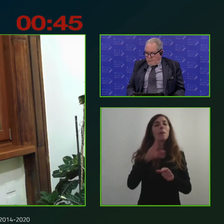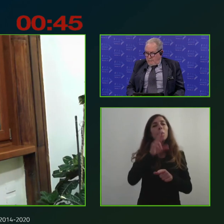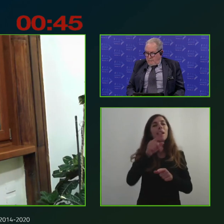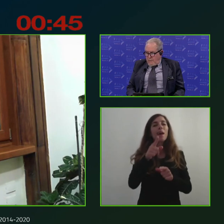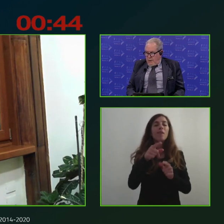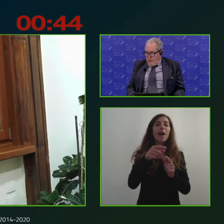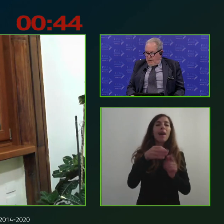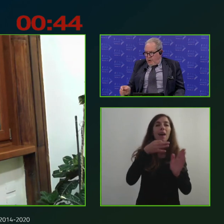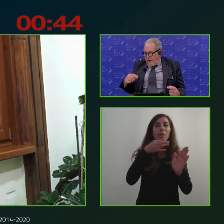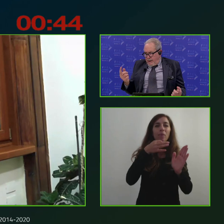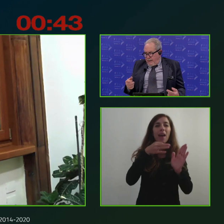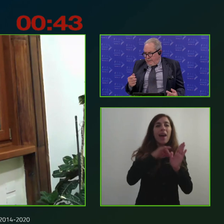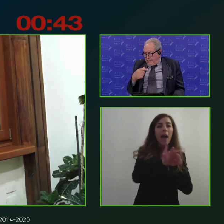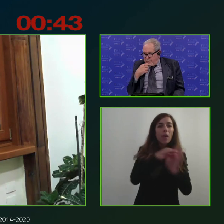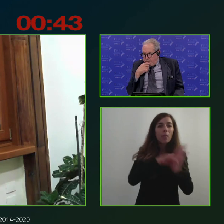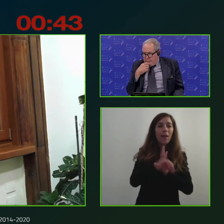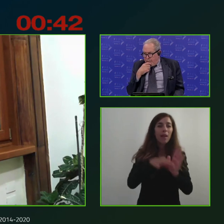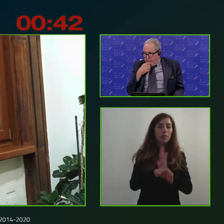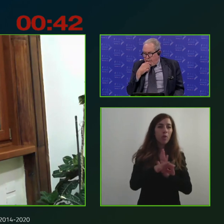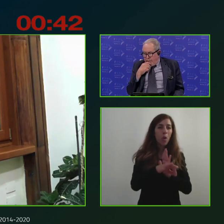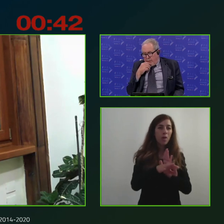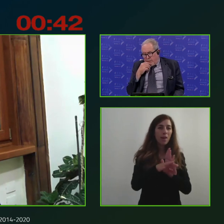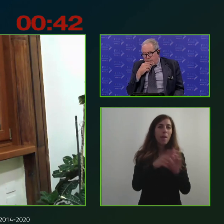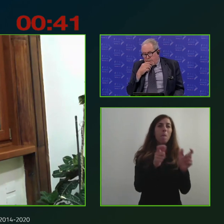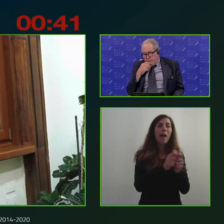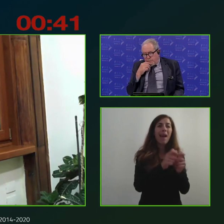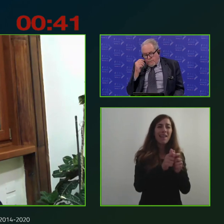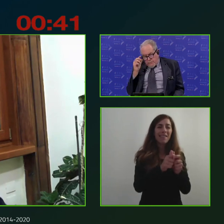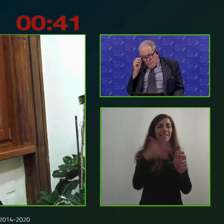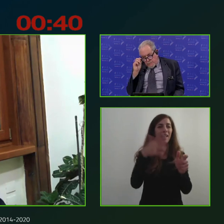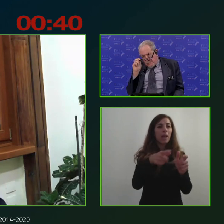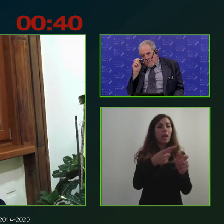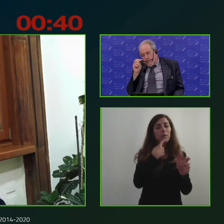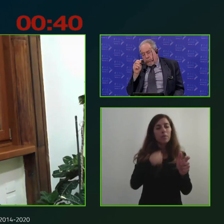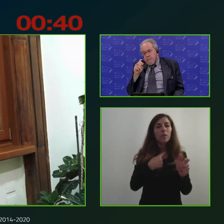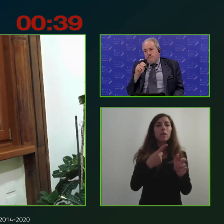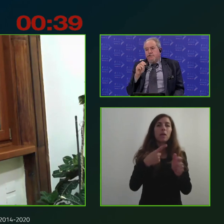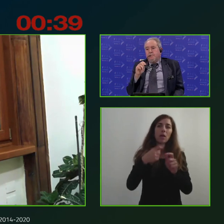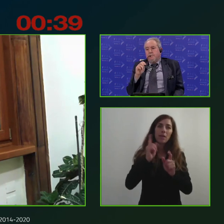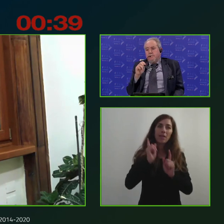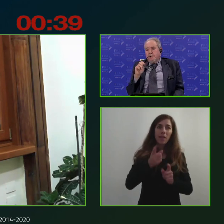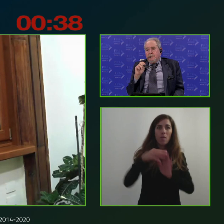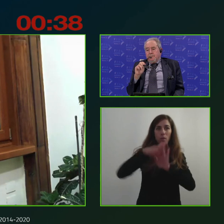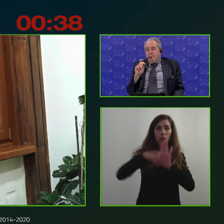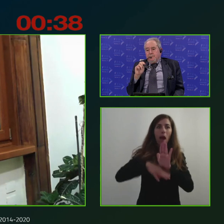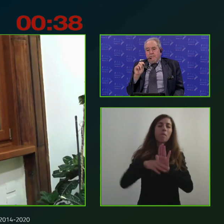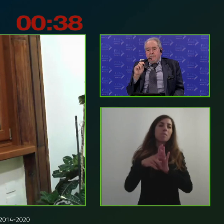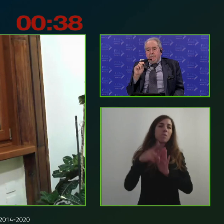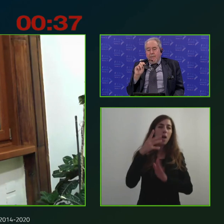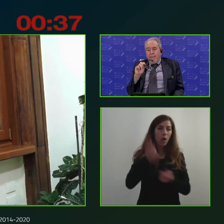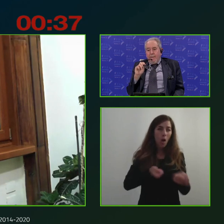paese che ci hanno portato ovviamente a diciamo finanziare un programma governance 14-20